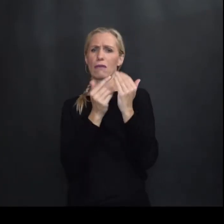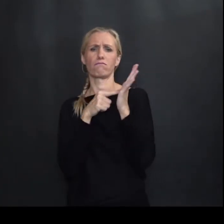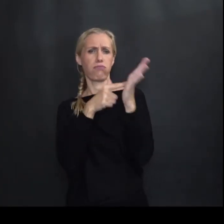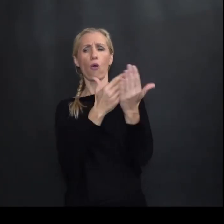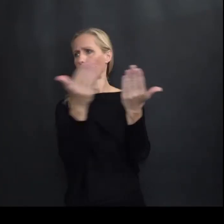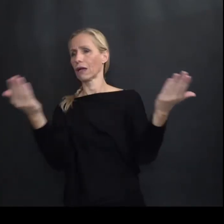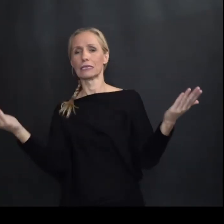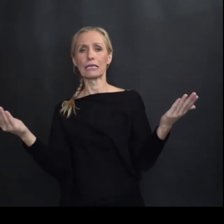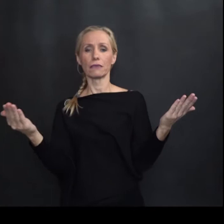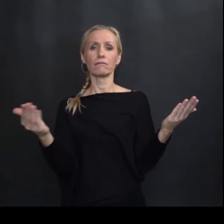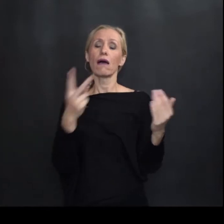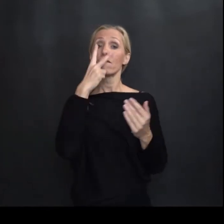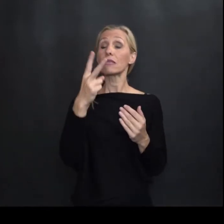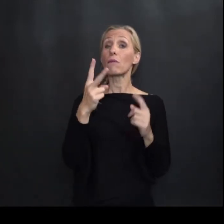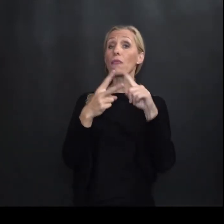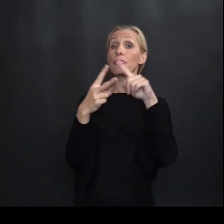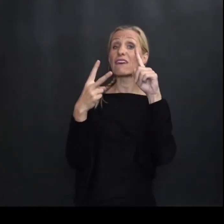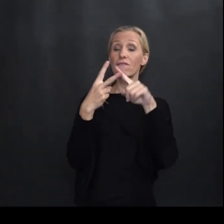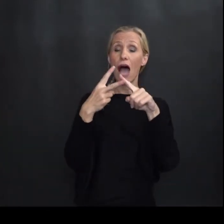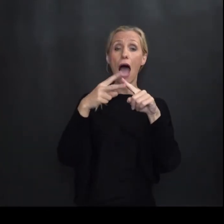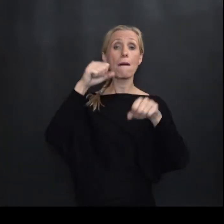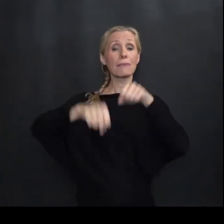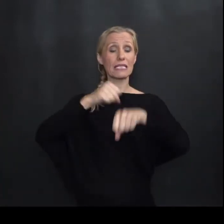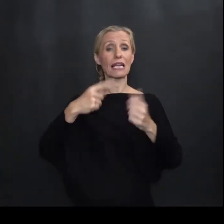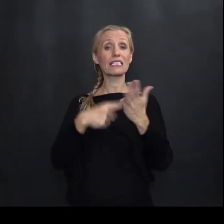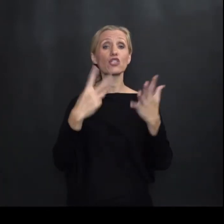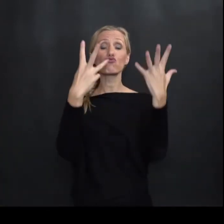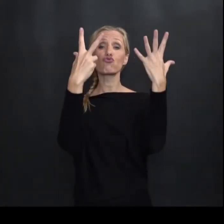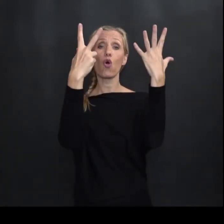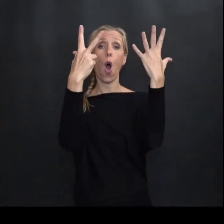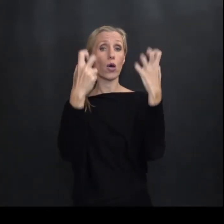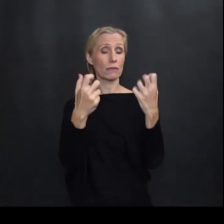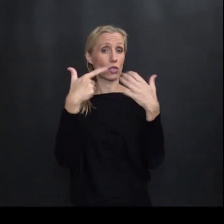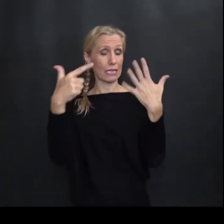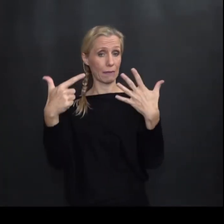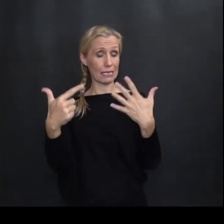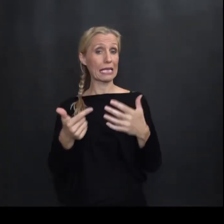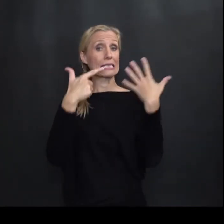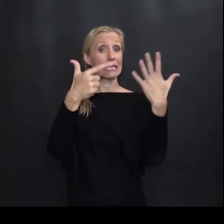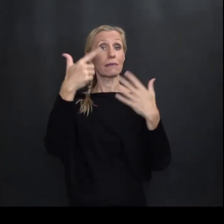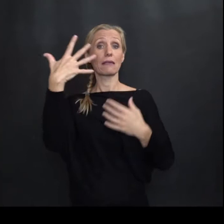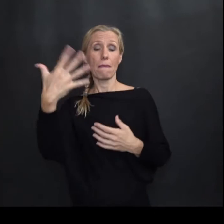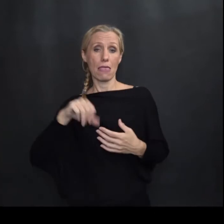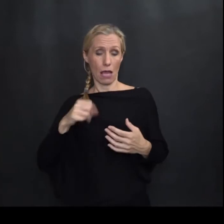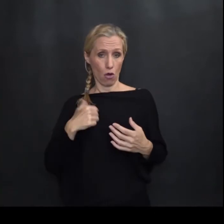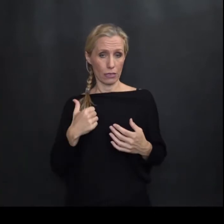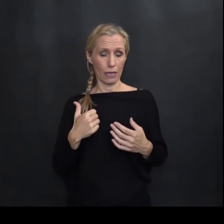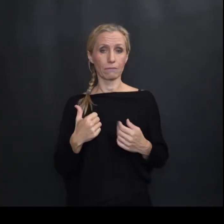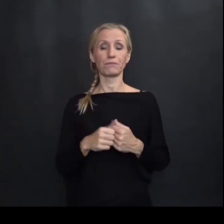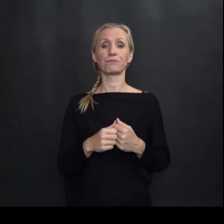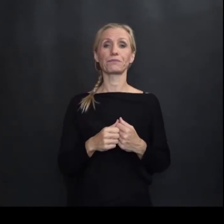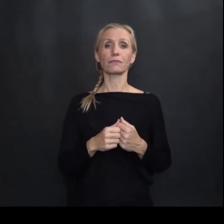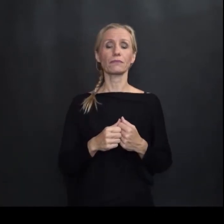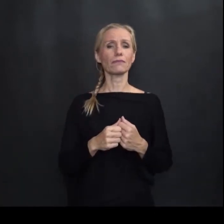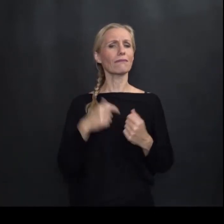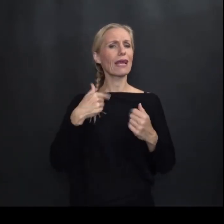ovdje Kao što se vidi Dakle imamo dva bicikla Iz 1870. i 1875. godine